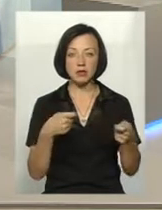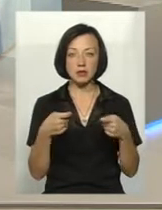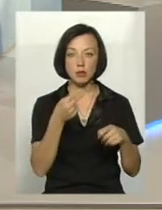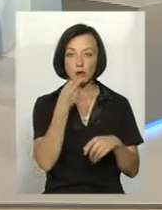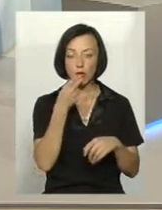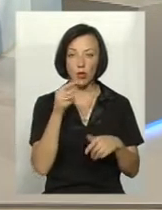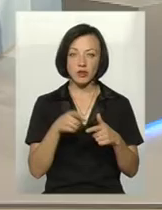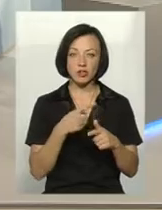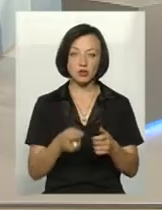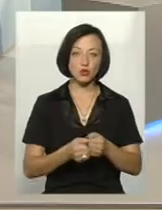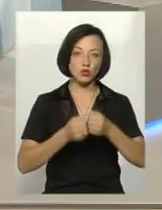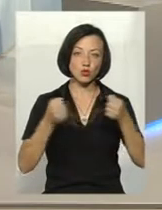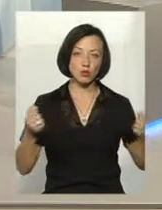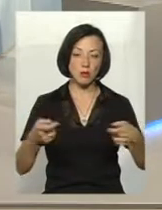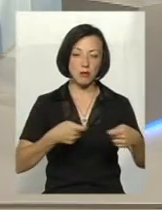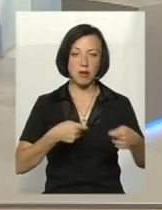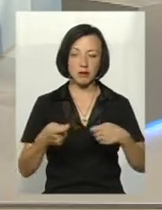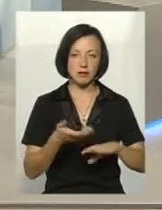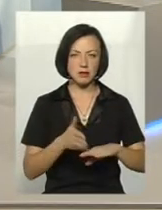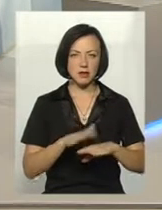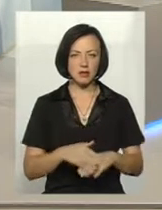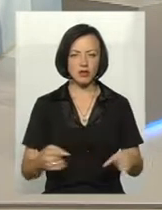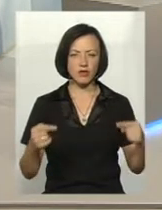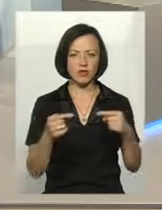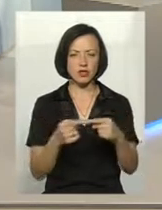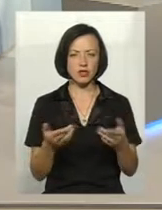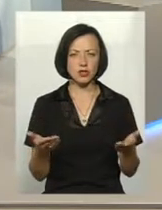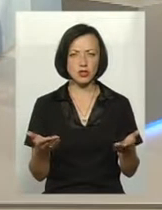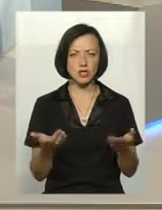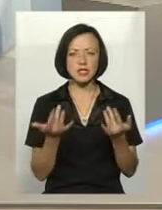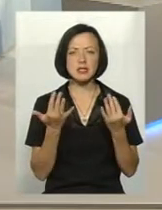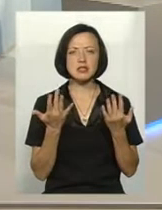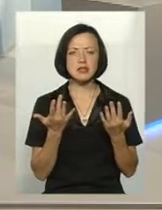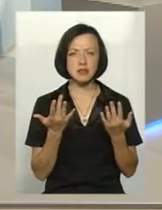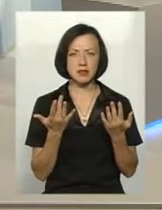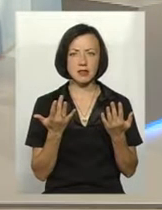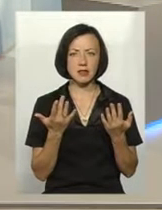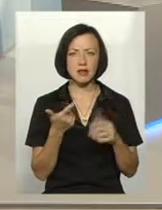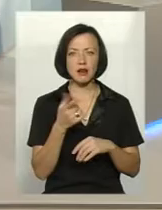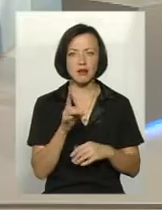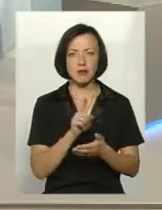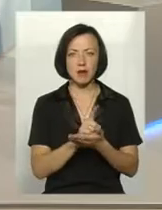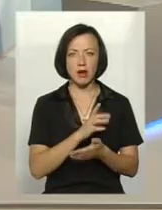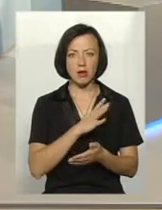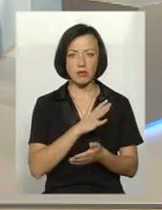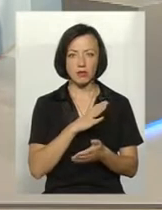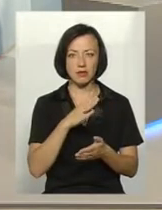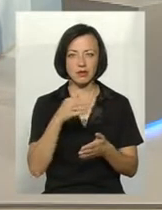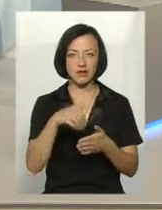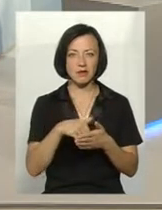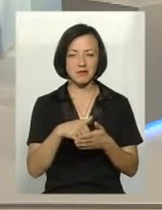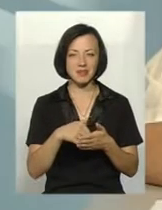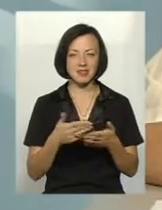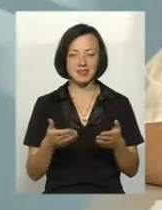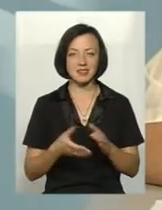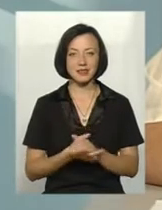супермаркет, досить складно визначитися з тим, скільки гривень має бути в тому моменті. Треба